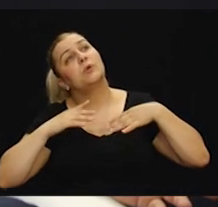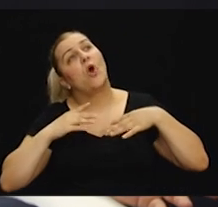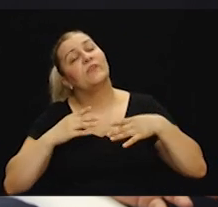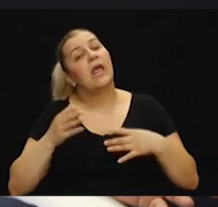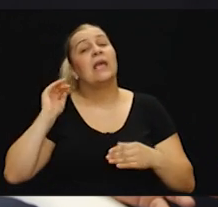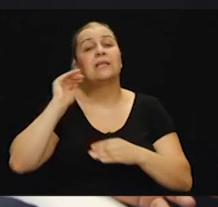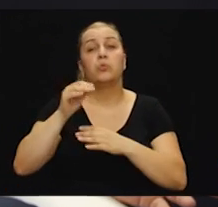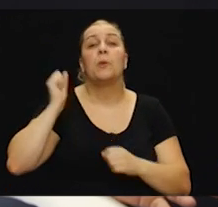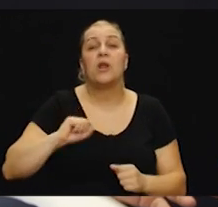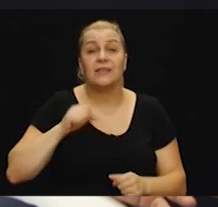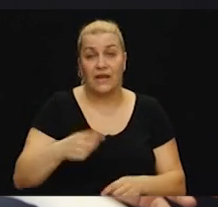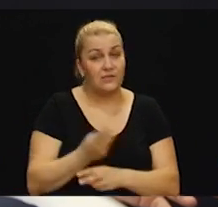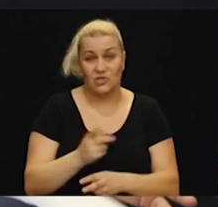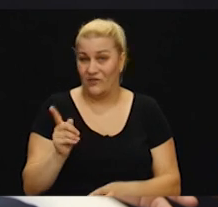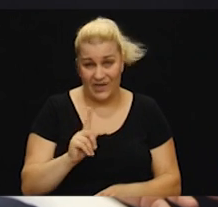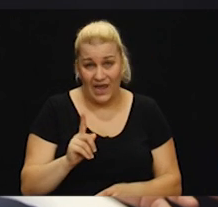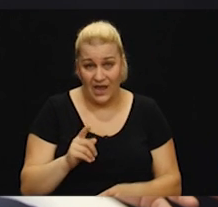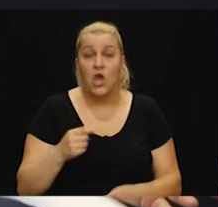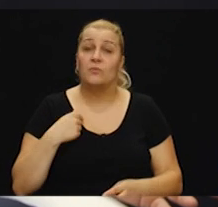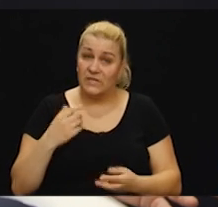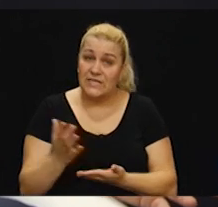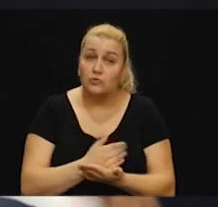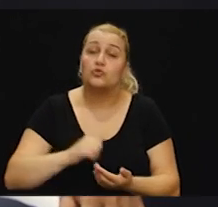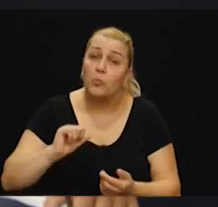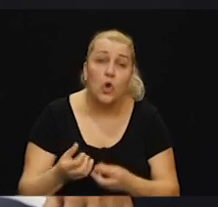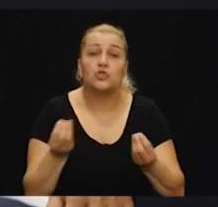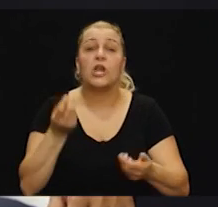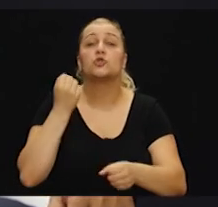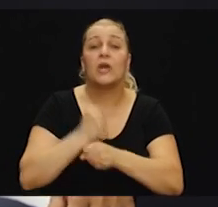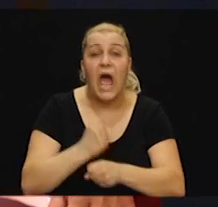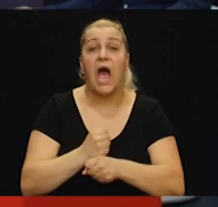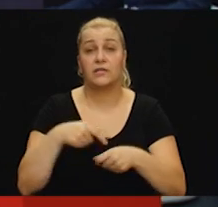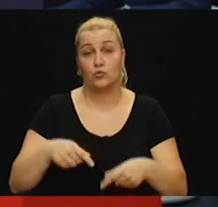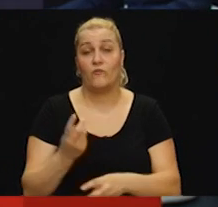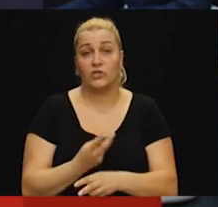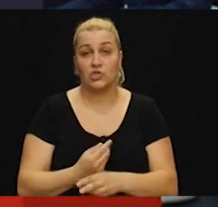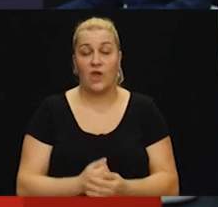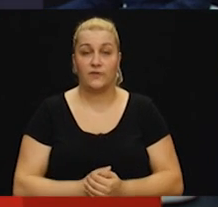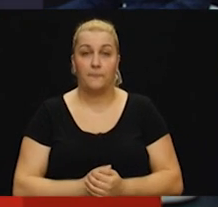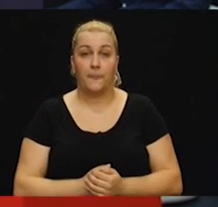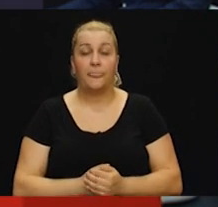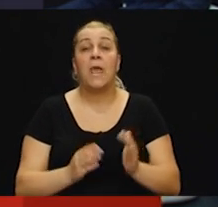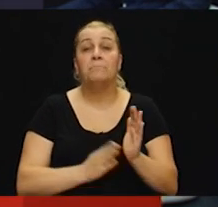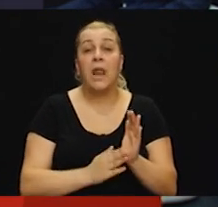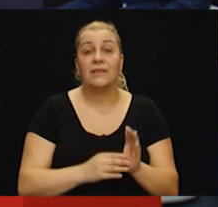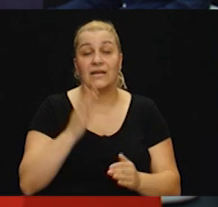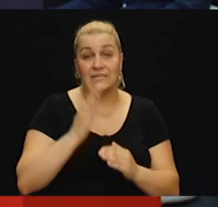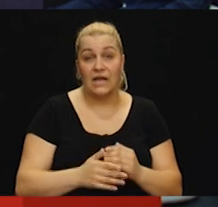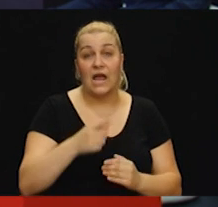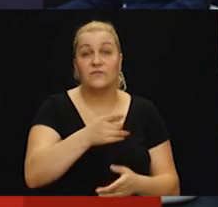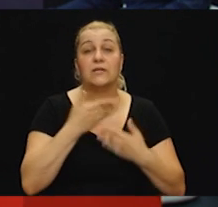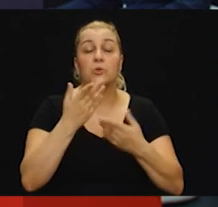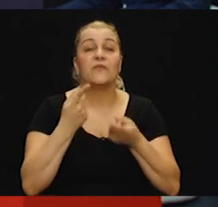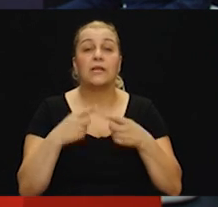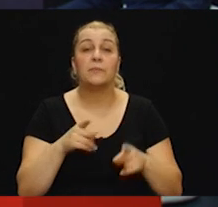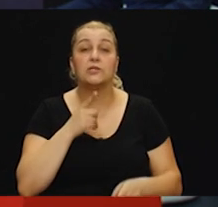I da smo mi oni koji smo zaslužili još malo nešto raditi u države. Da, Mladene, evo, za kraj je, pjesmu ste posvetili,